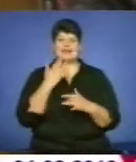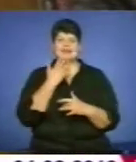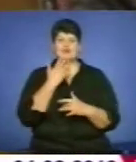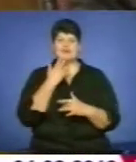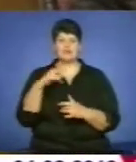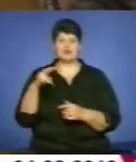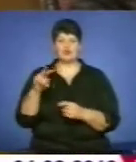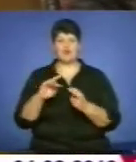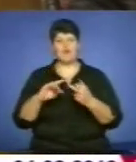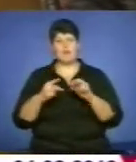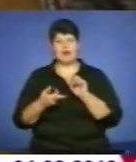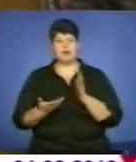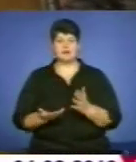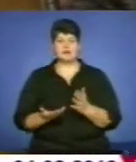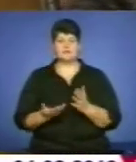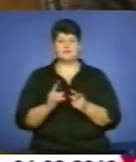перекладі.